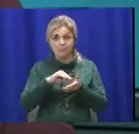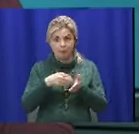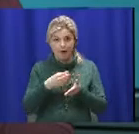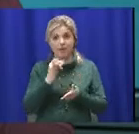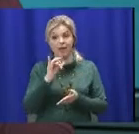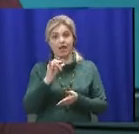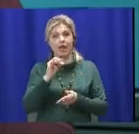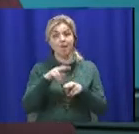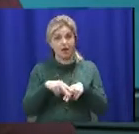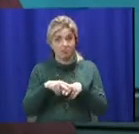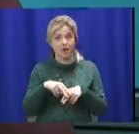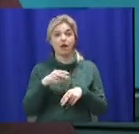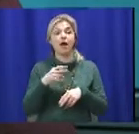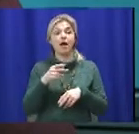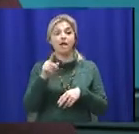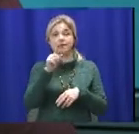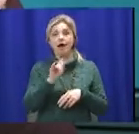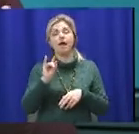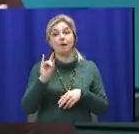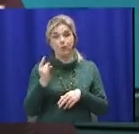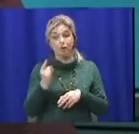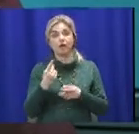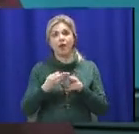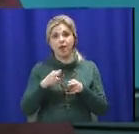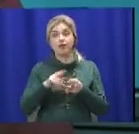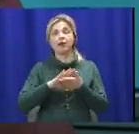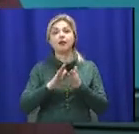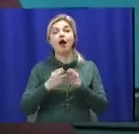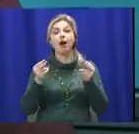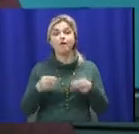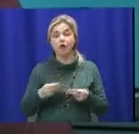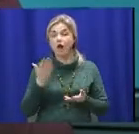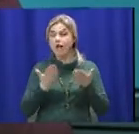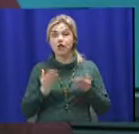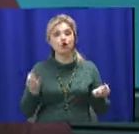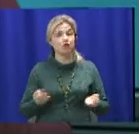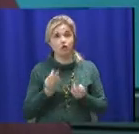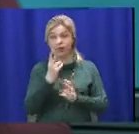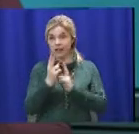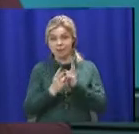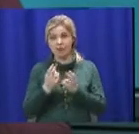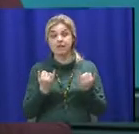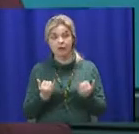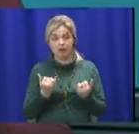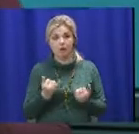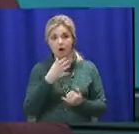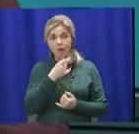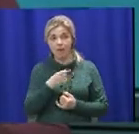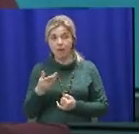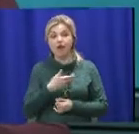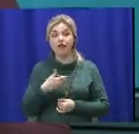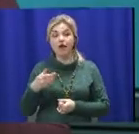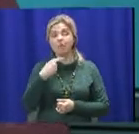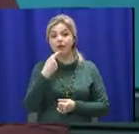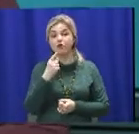за ребінка цей договор, якщо нічого не змінюється, на данний момент нам говорять, що